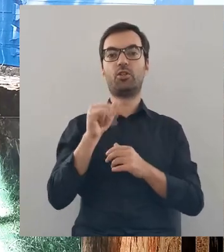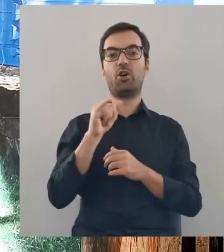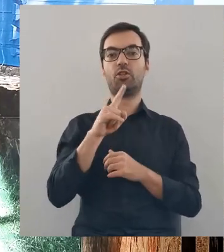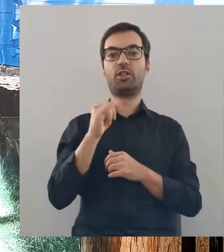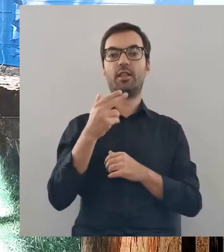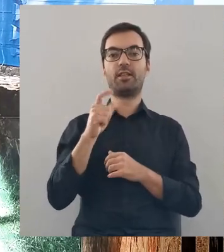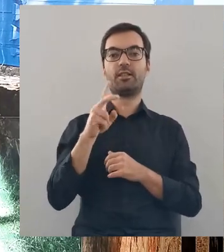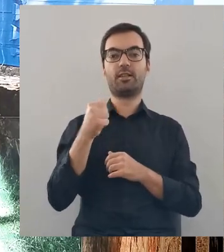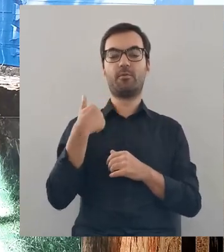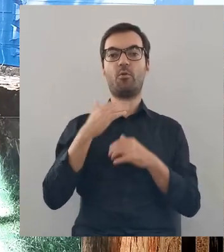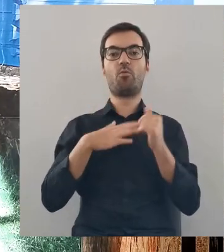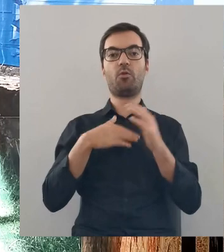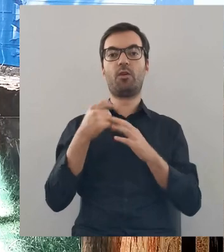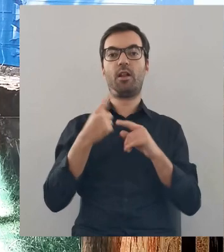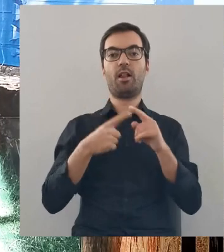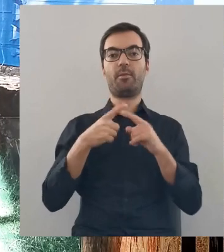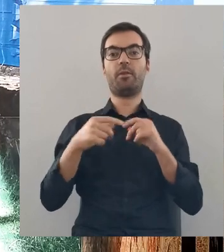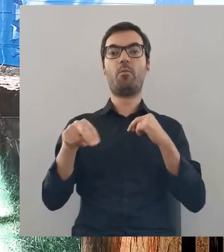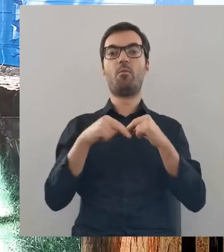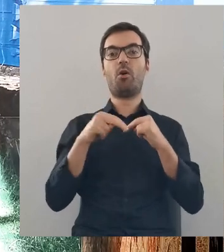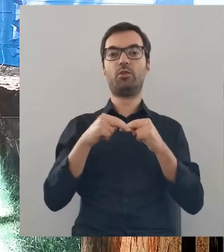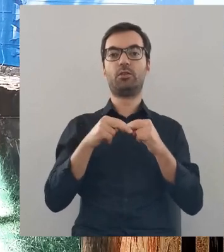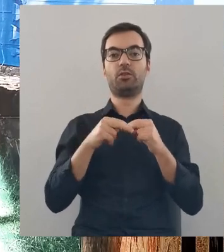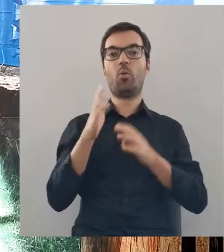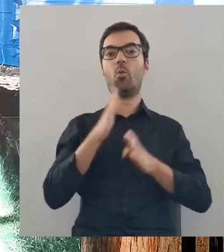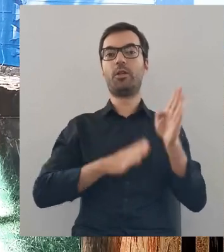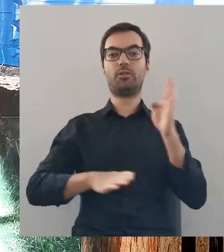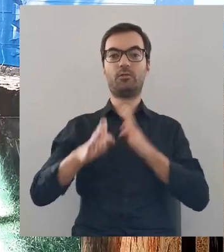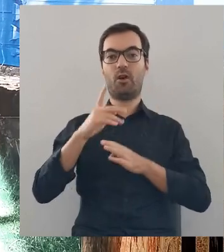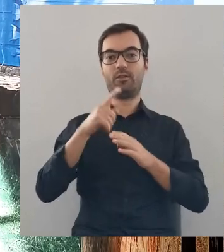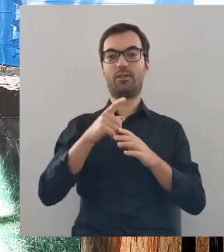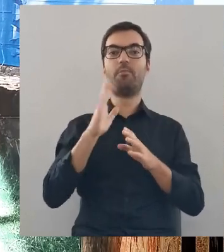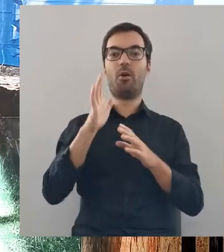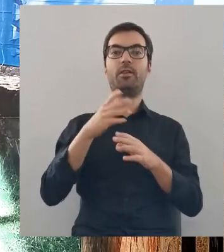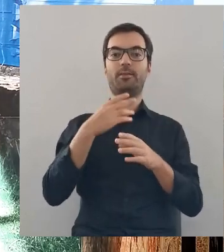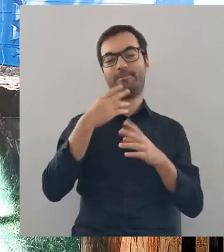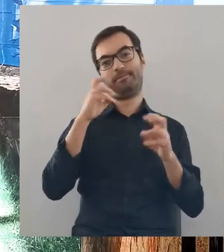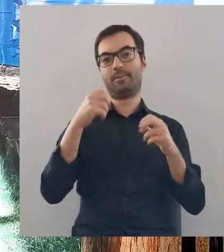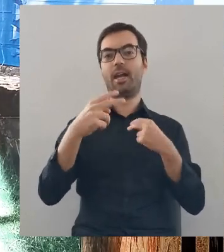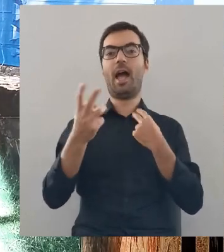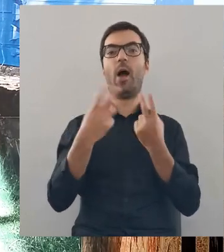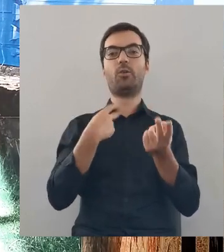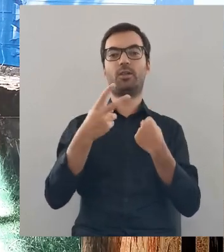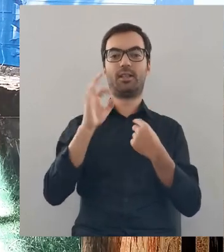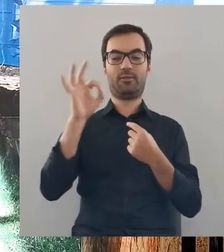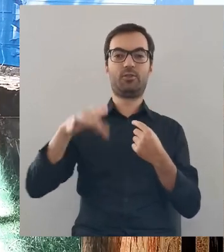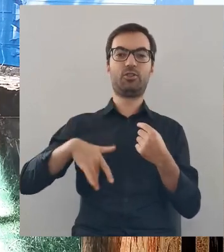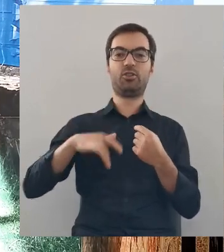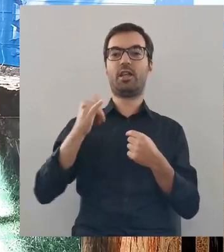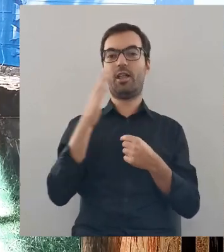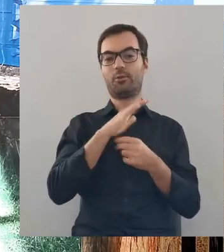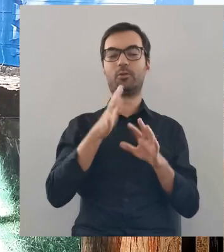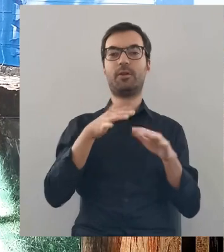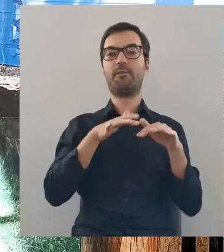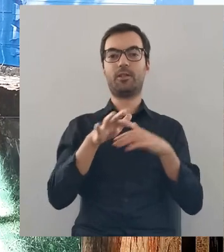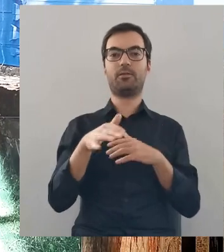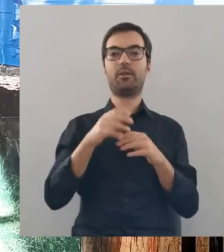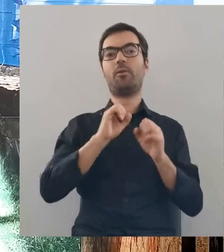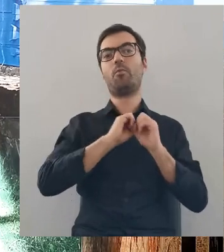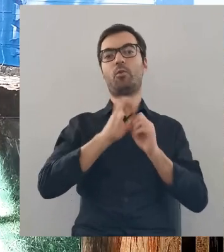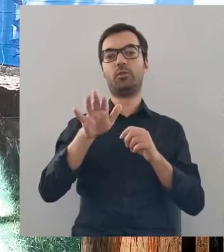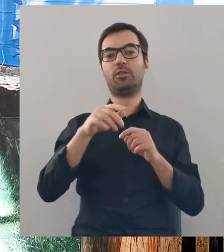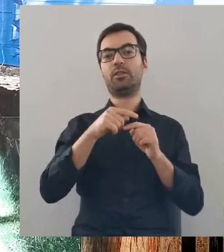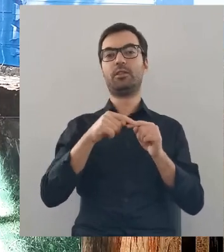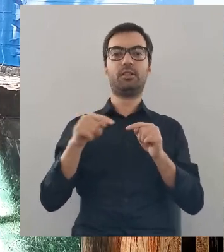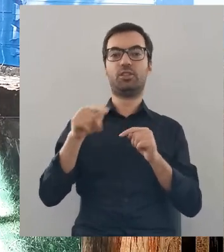Kozienickiej zostały wybudowane elementy mostu łyżwowego, który potem przez autostradę księcia Janusza, czyli Wisłą,